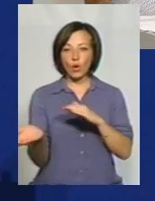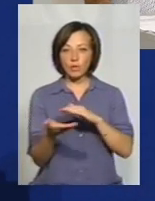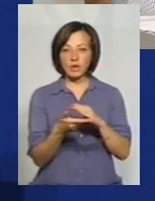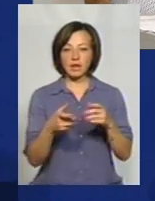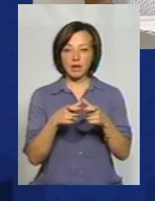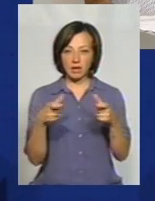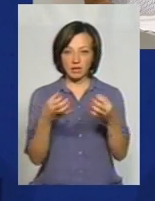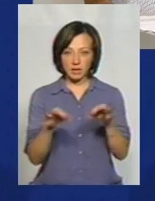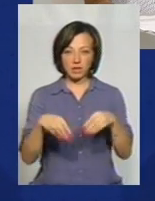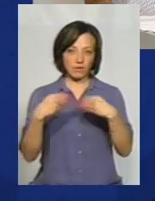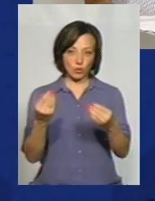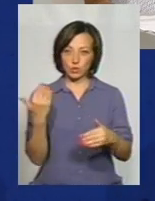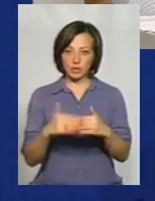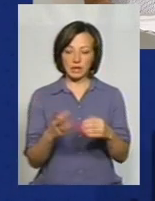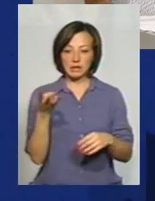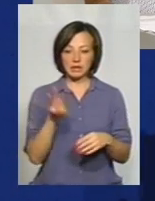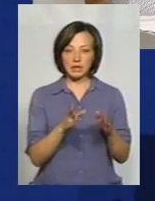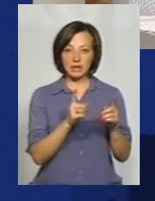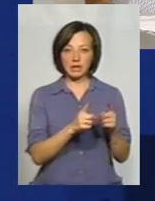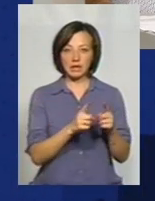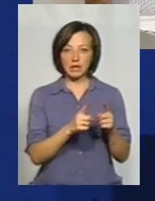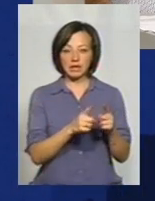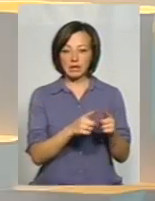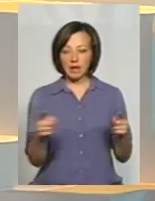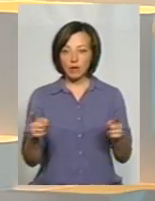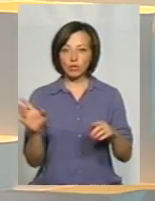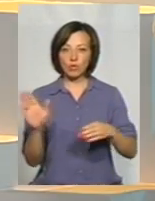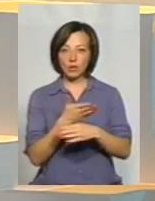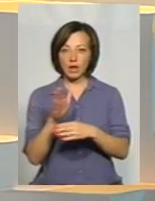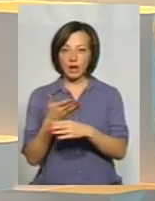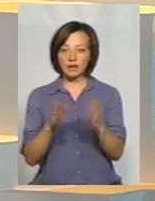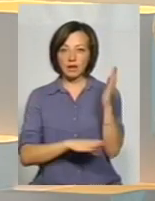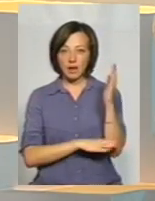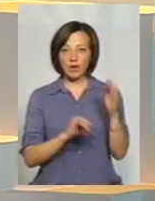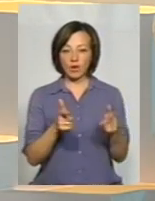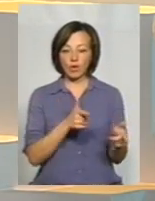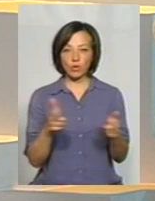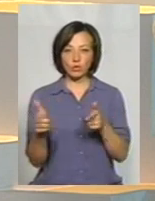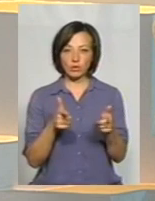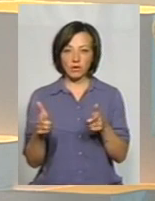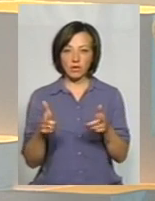вже на три ділянки лісорубні квитки, для того, щоб видаляти дерева і готувати